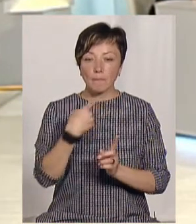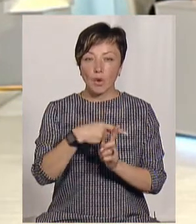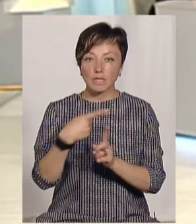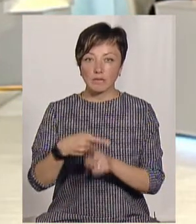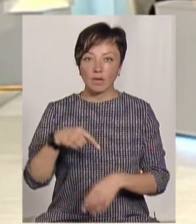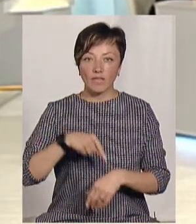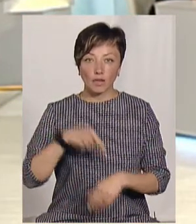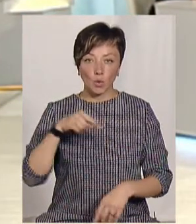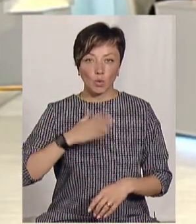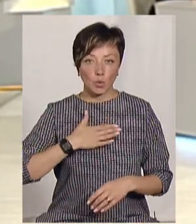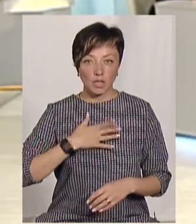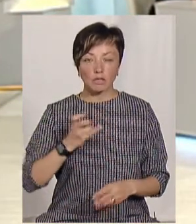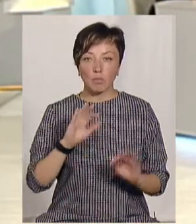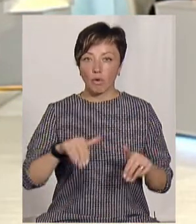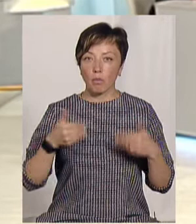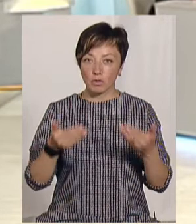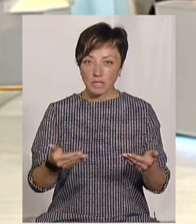відгукнулися на наші пропозиції.